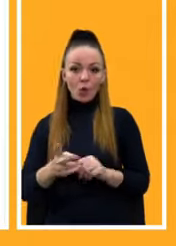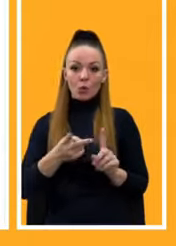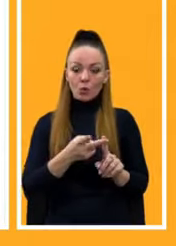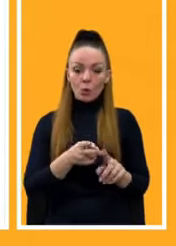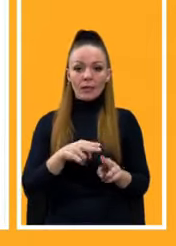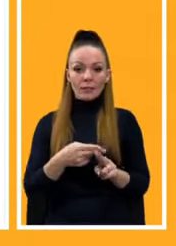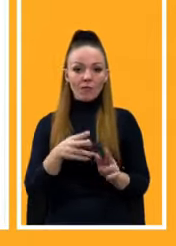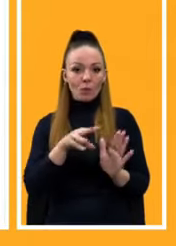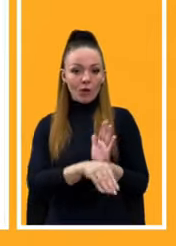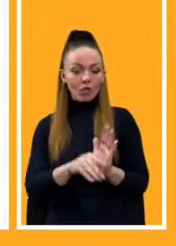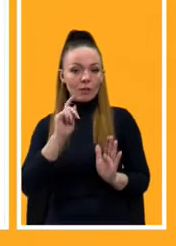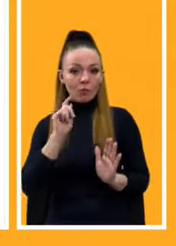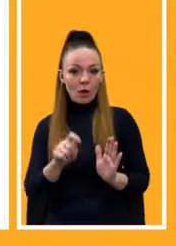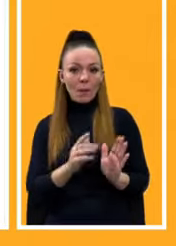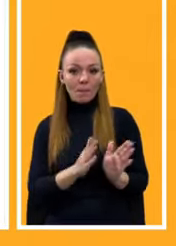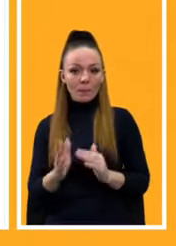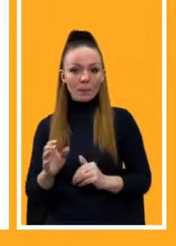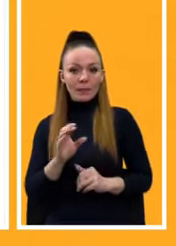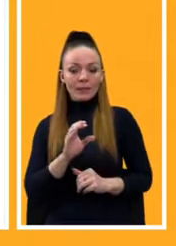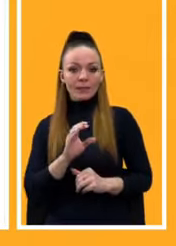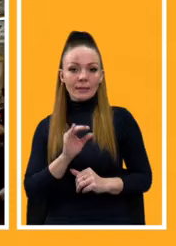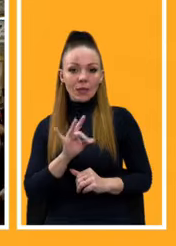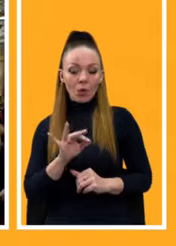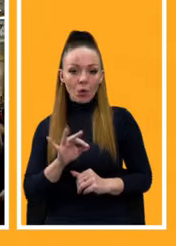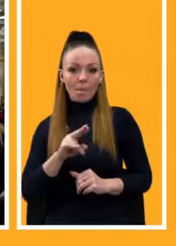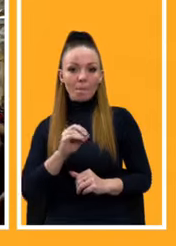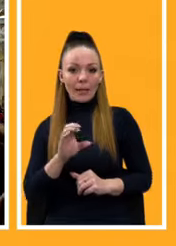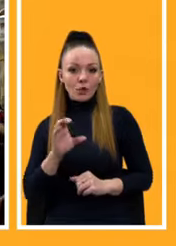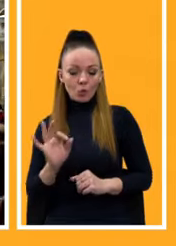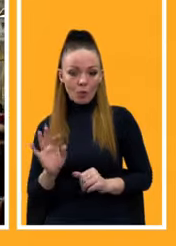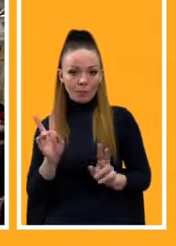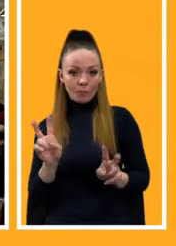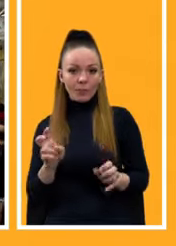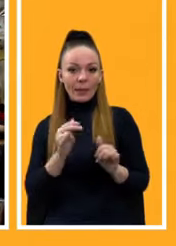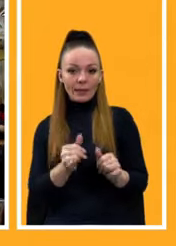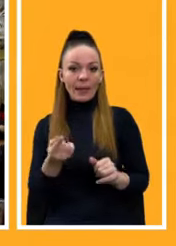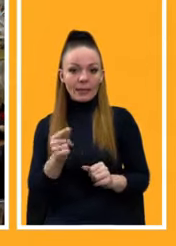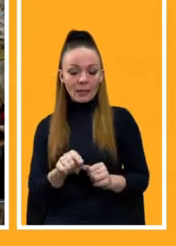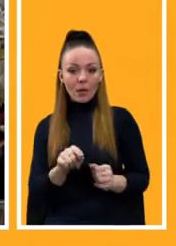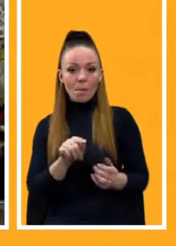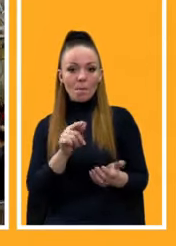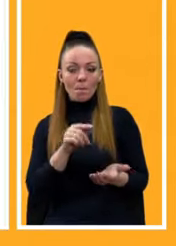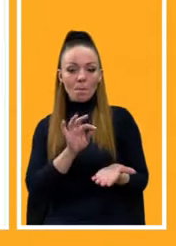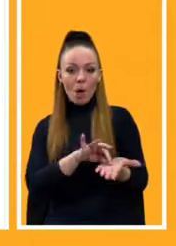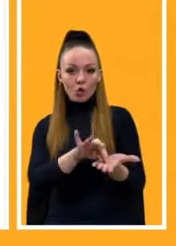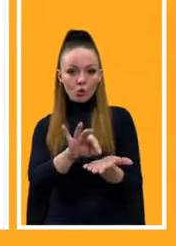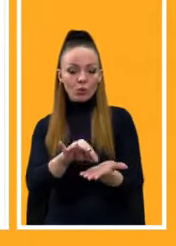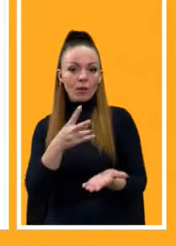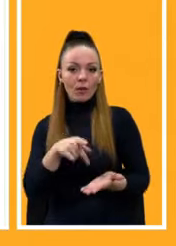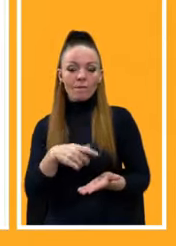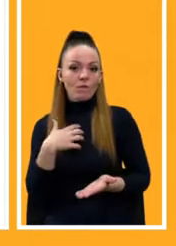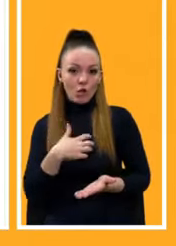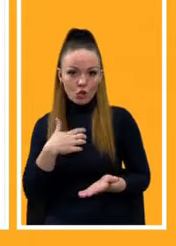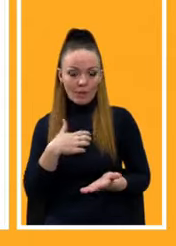впровадження в Україні механізму Public Service Obligation. Це ПІСО, так зване, для тих маршрутів, які для критично важливих